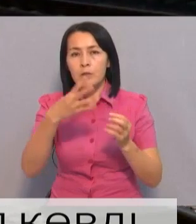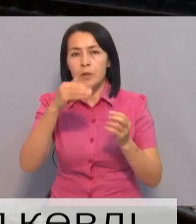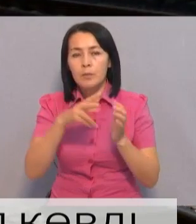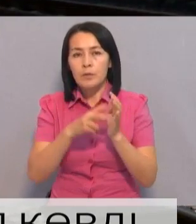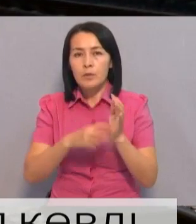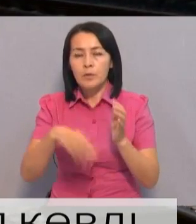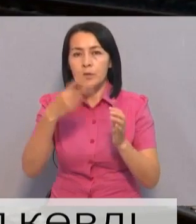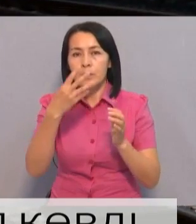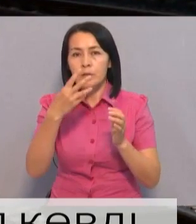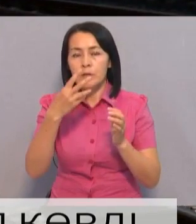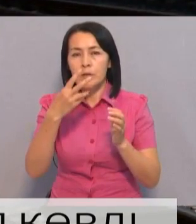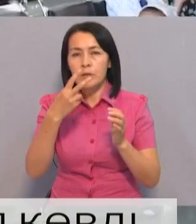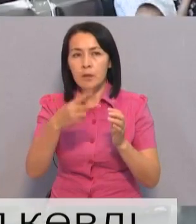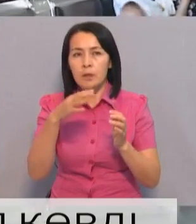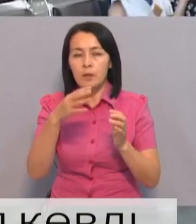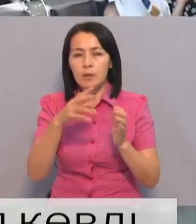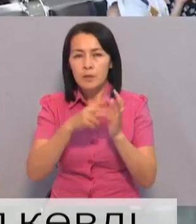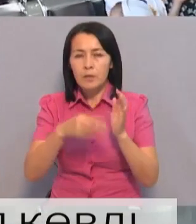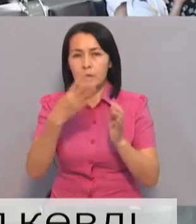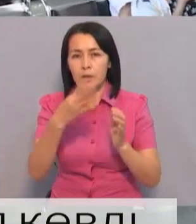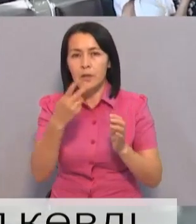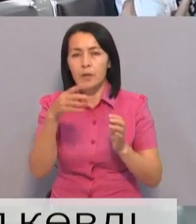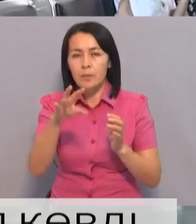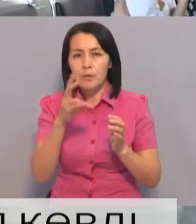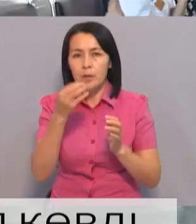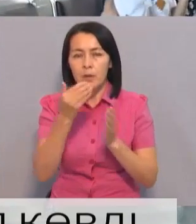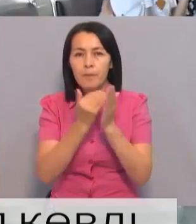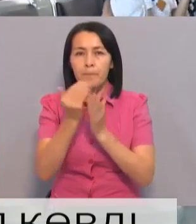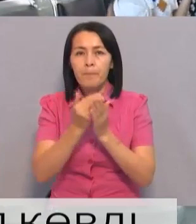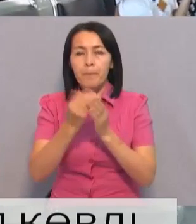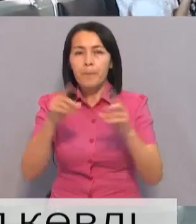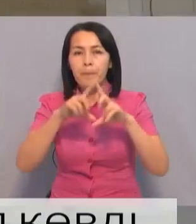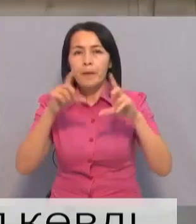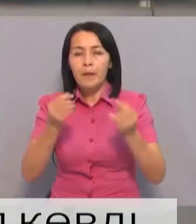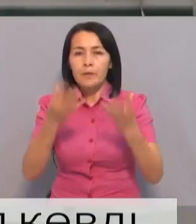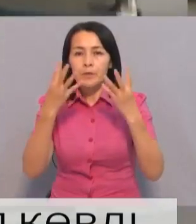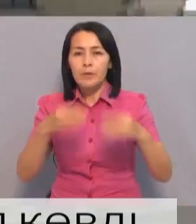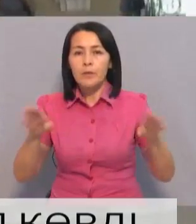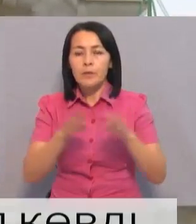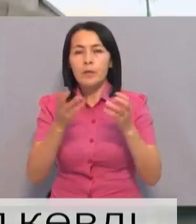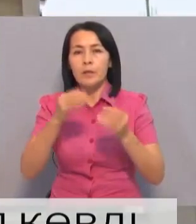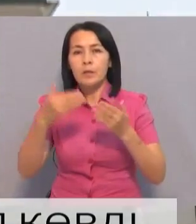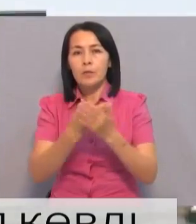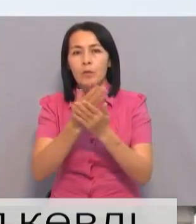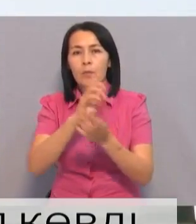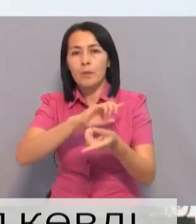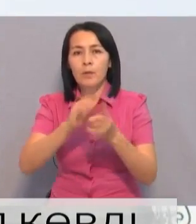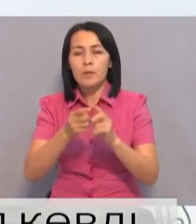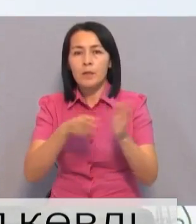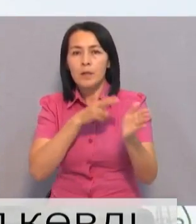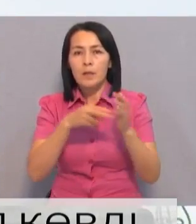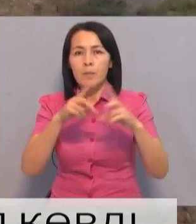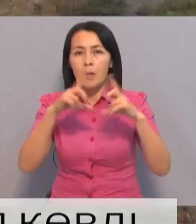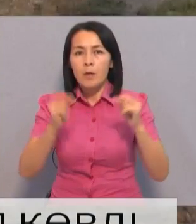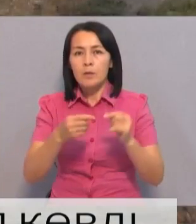842 млн тенге бюджет өсепінен бөлісе ғимарат заман талабына сай тағы жаңарат үспен кәйтеге тек теміржол